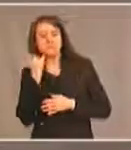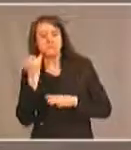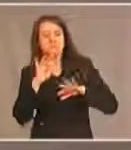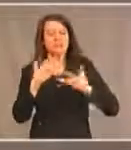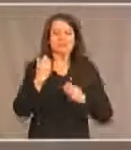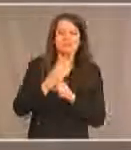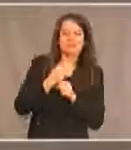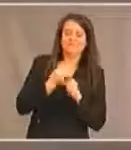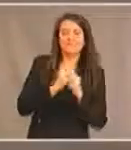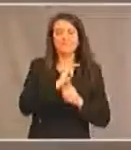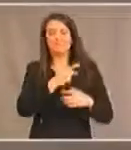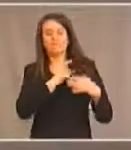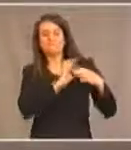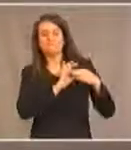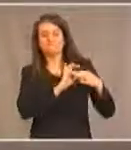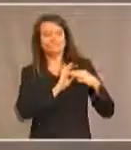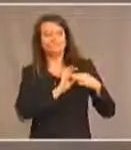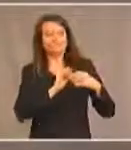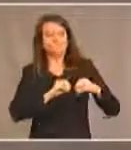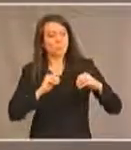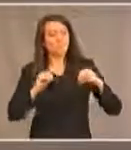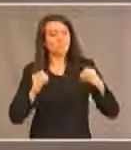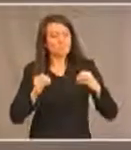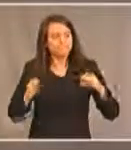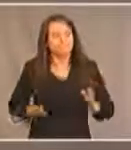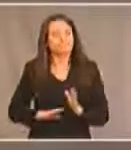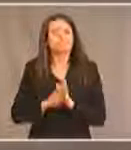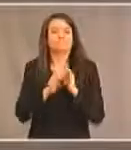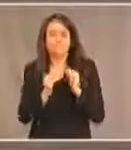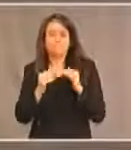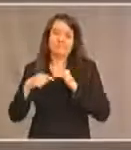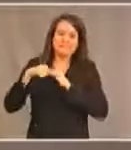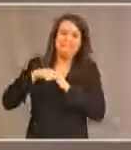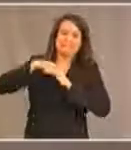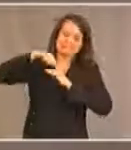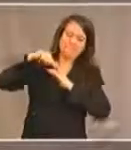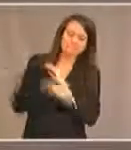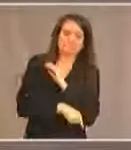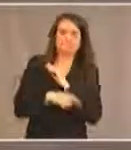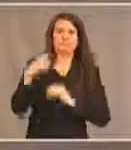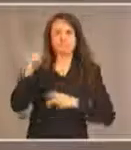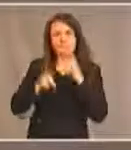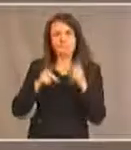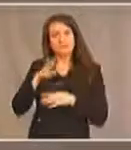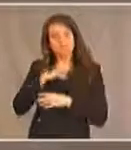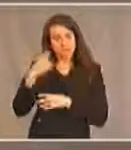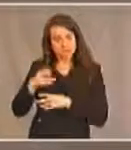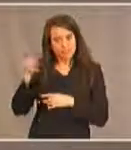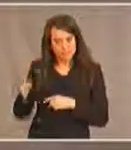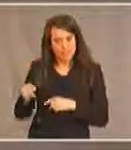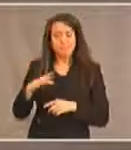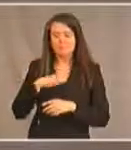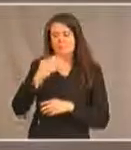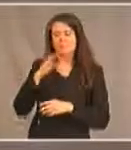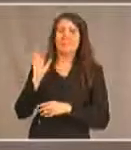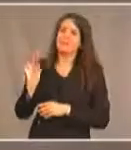avec les provinces pour qu'on puisse en accroître les niveaux pour que les personnes ayant un handicap aient une